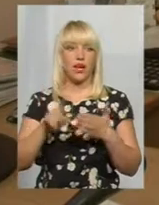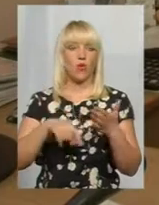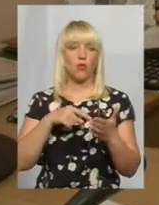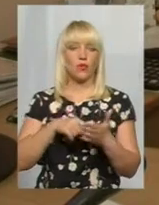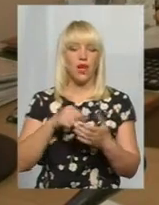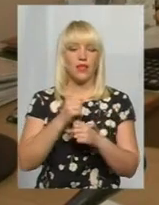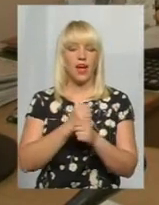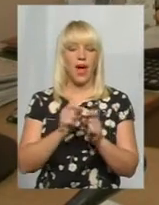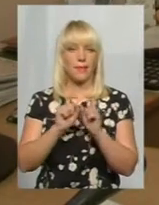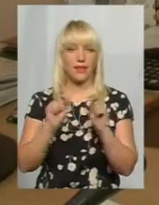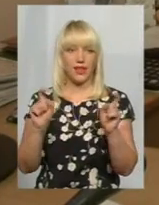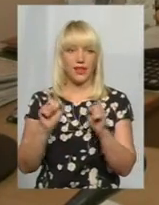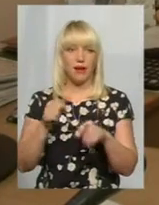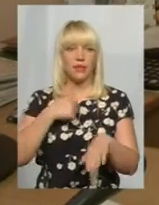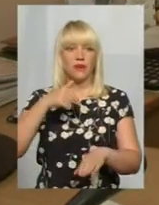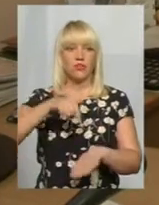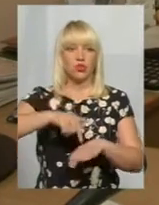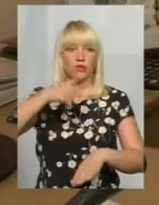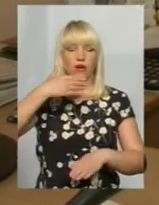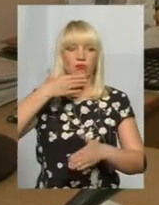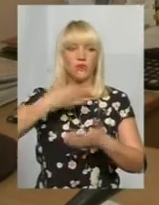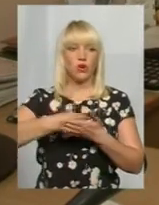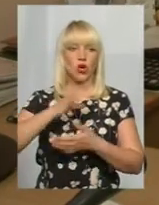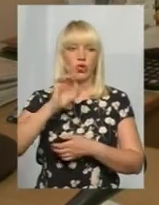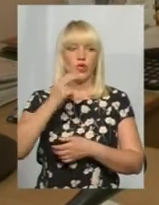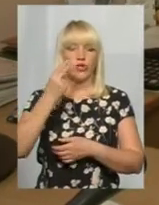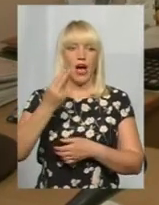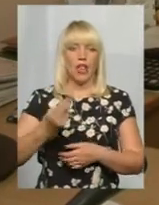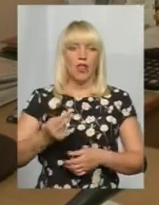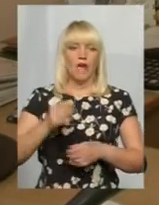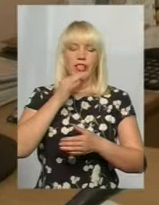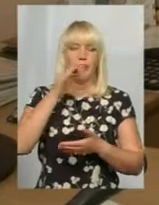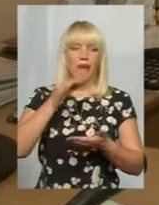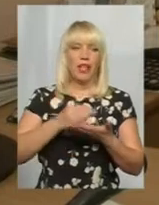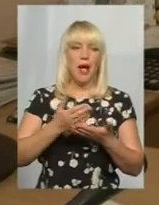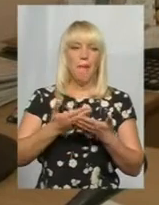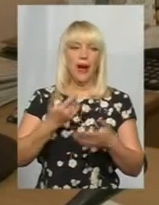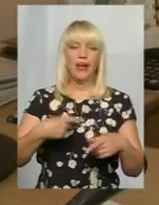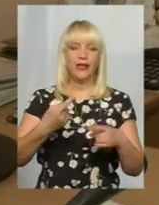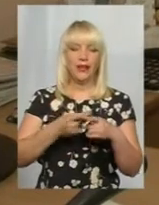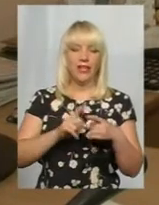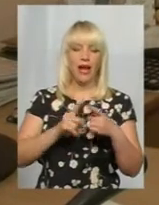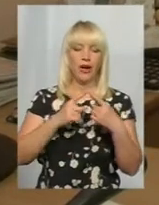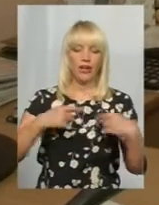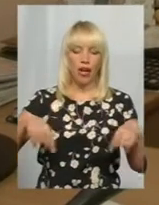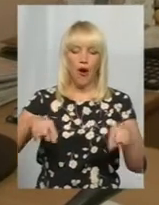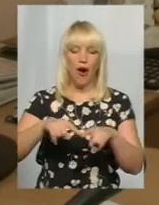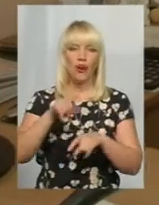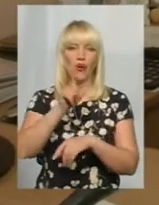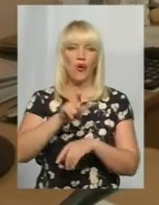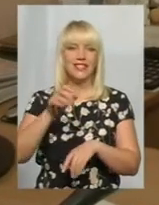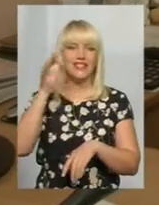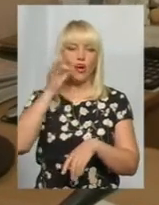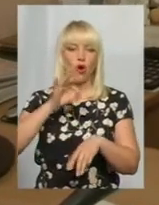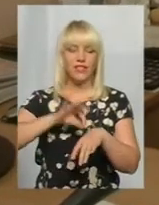аптека, відчуваючи свою соціальну відповідальність перед цією категорією людей, цукровий